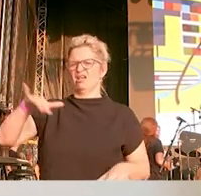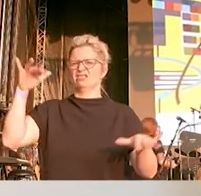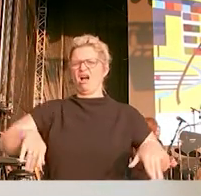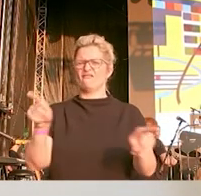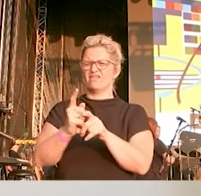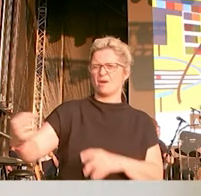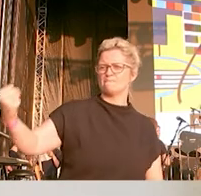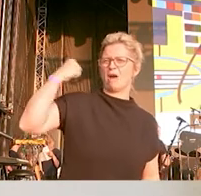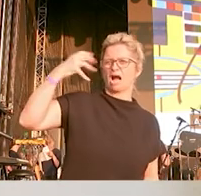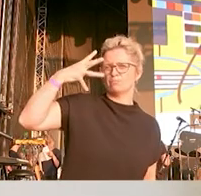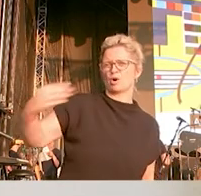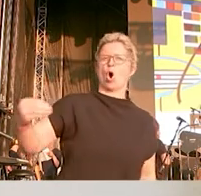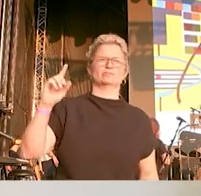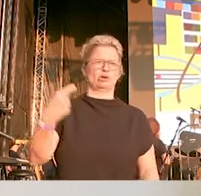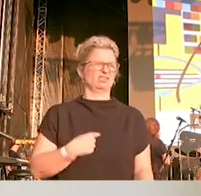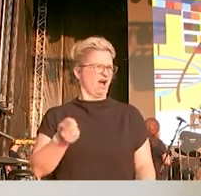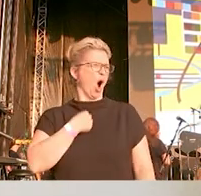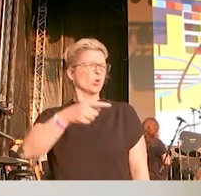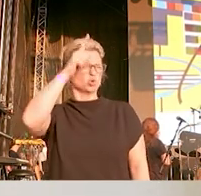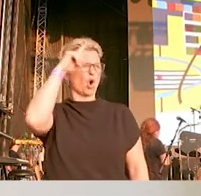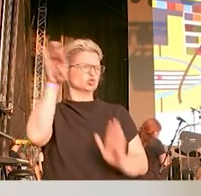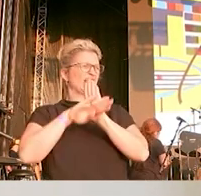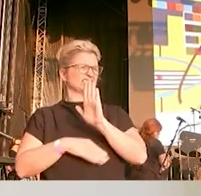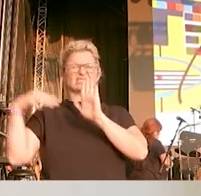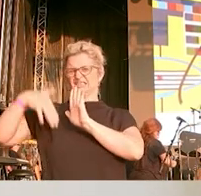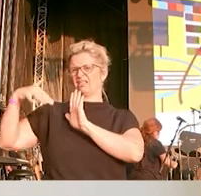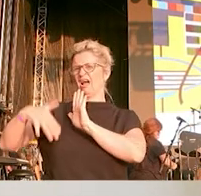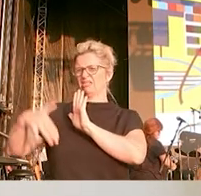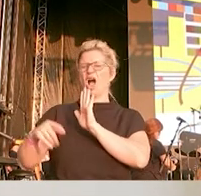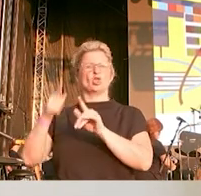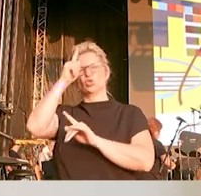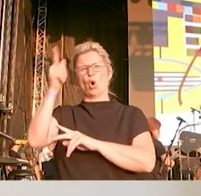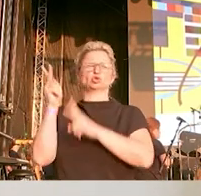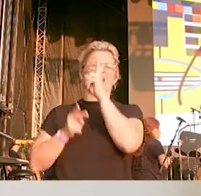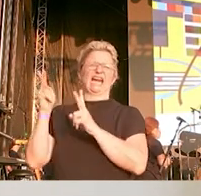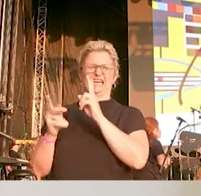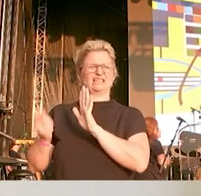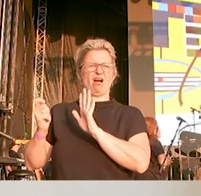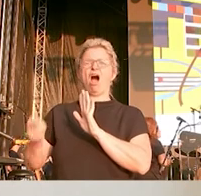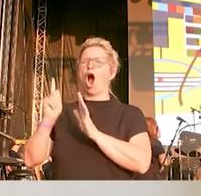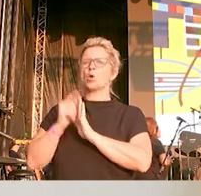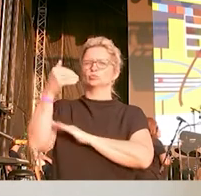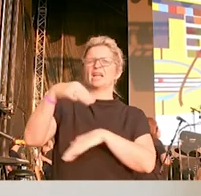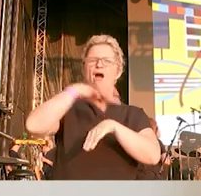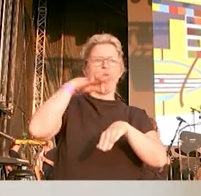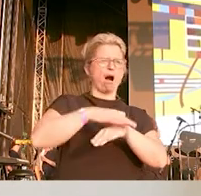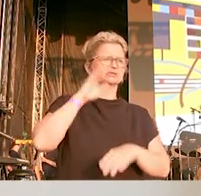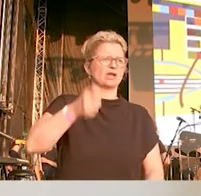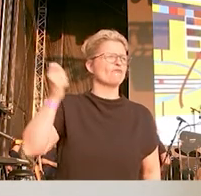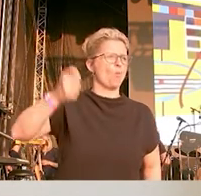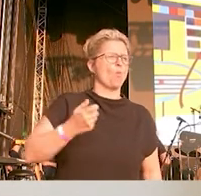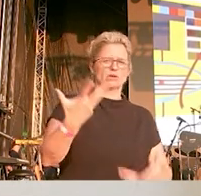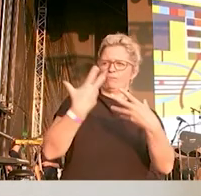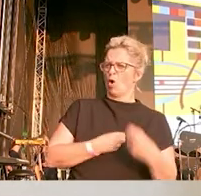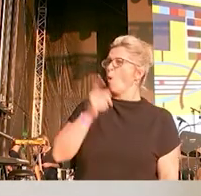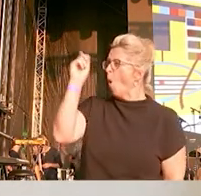erobern, auch noch mit Hilfe von deutscher Gesetzgebung und deutschen Richtern, die uns Ärzte dann nachher verurteilen dafür, dass wir demokratisch